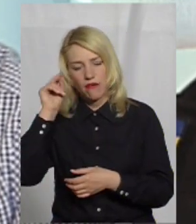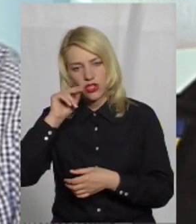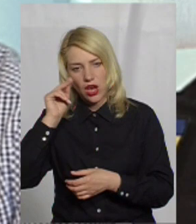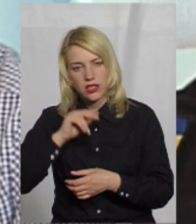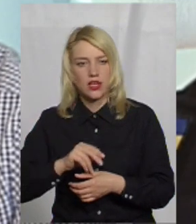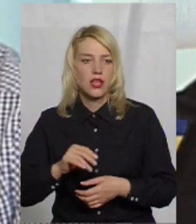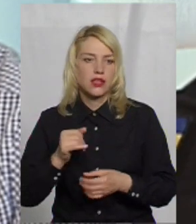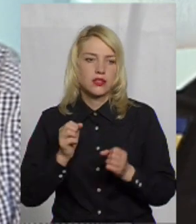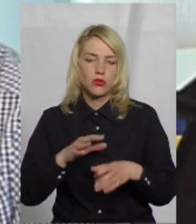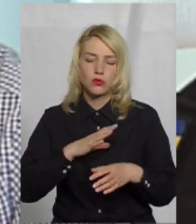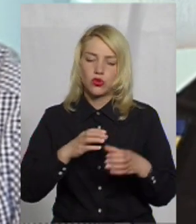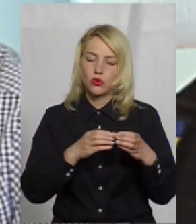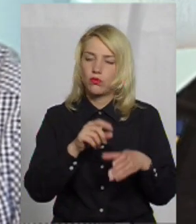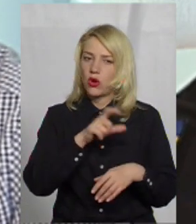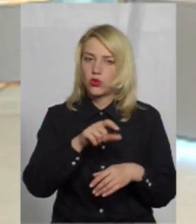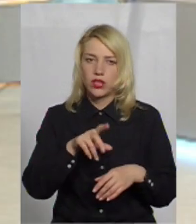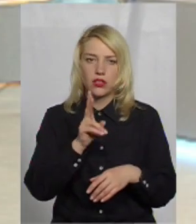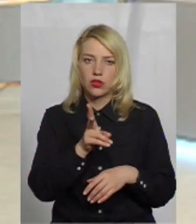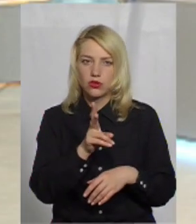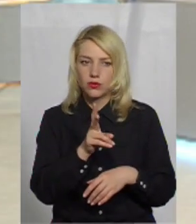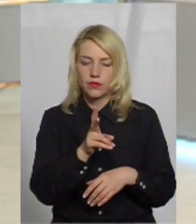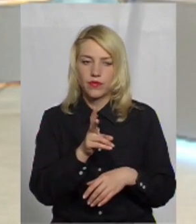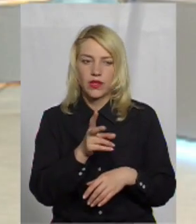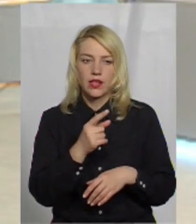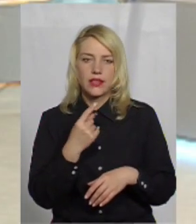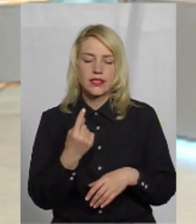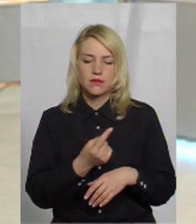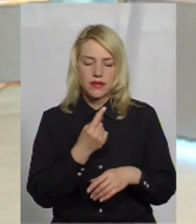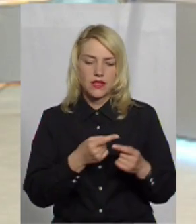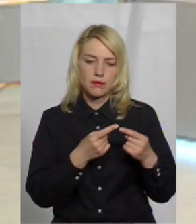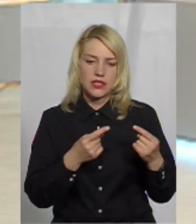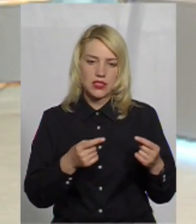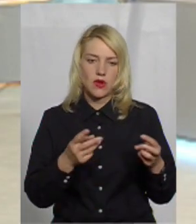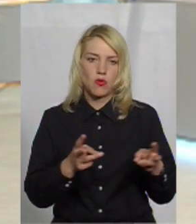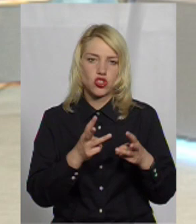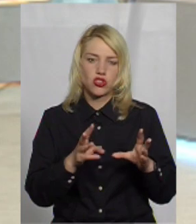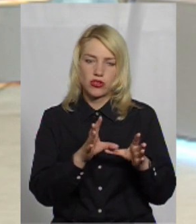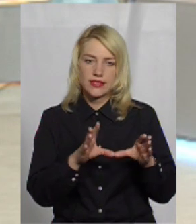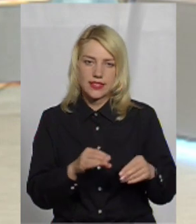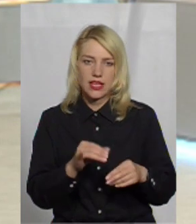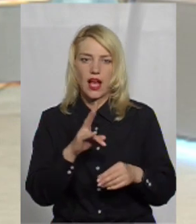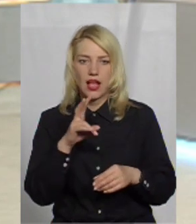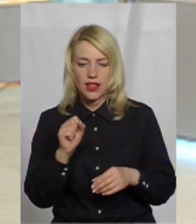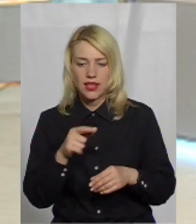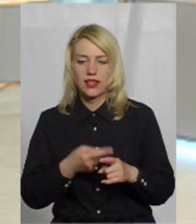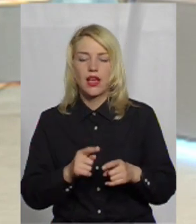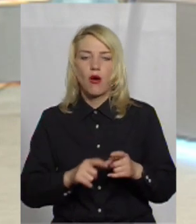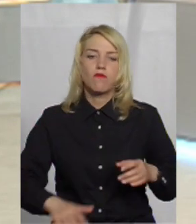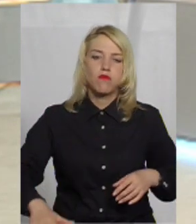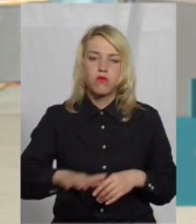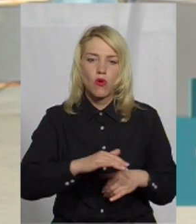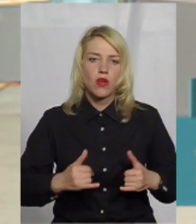мотопомпою, Це може бути група людей з первинними засобами пожежого осіння. Разом з тим, поле для